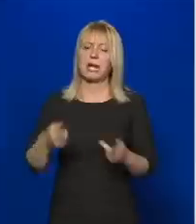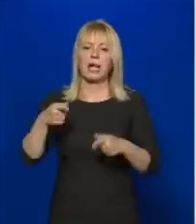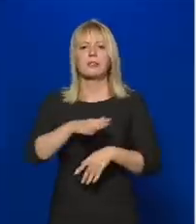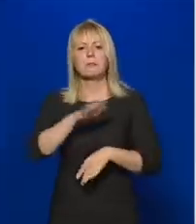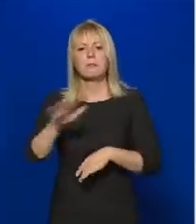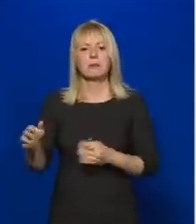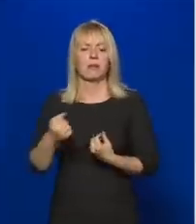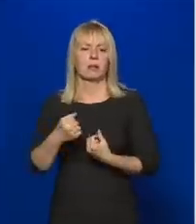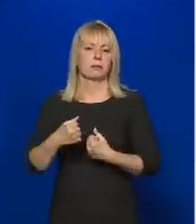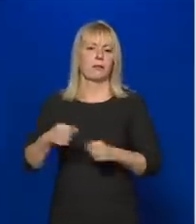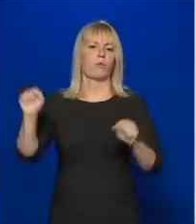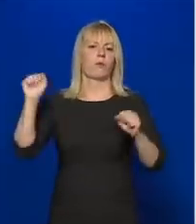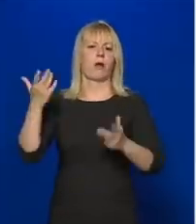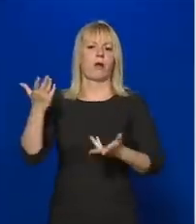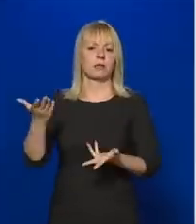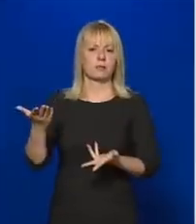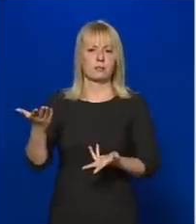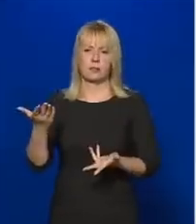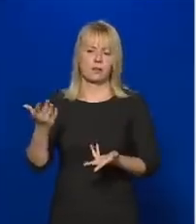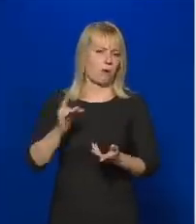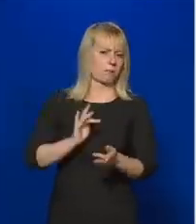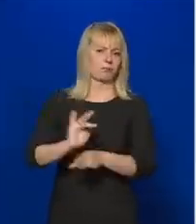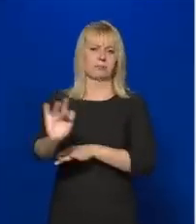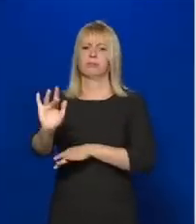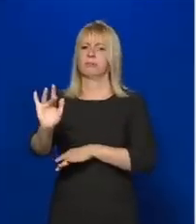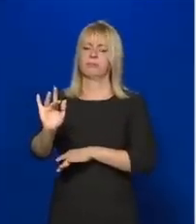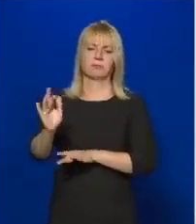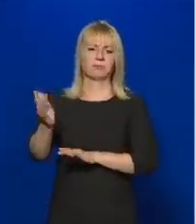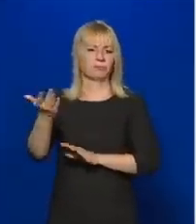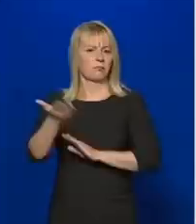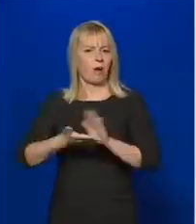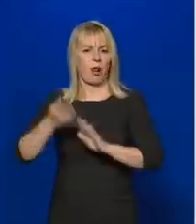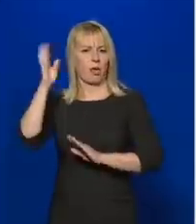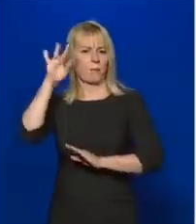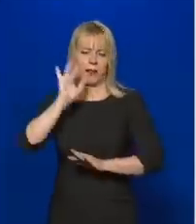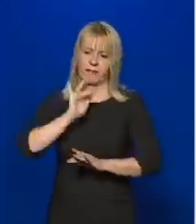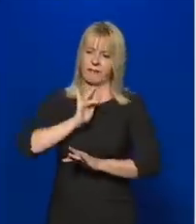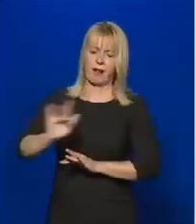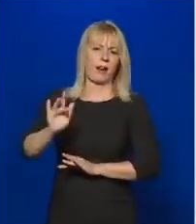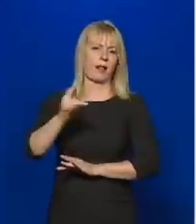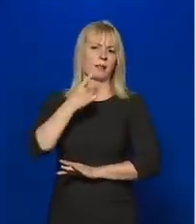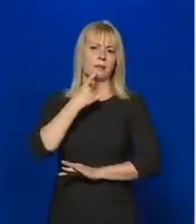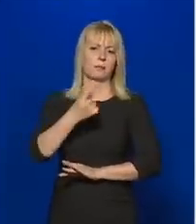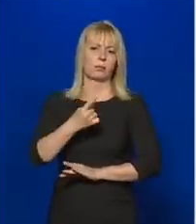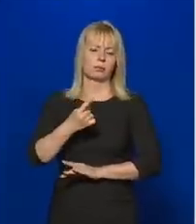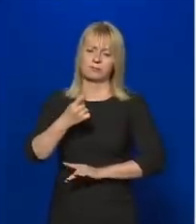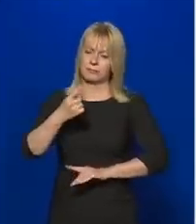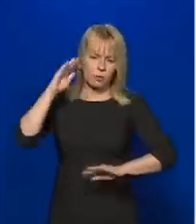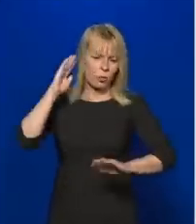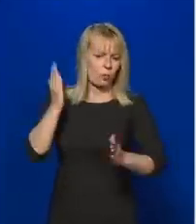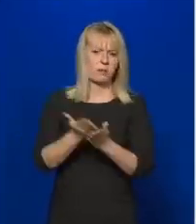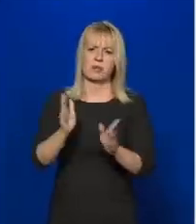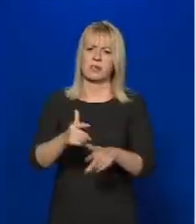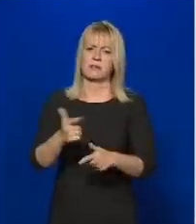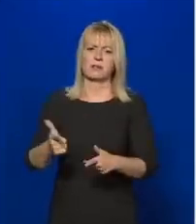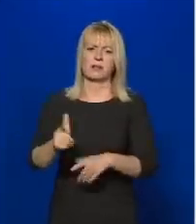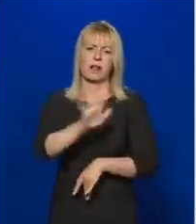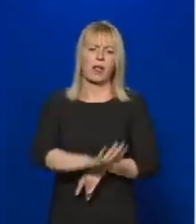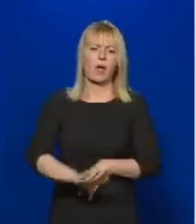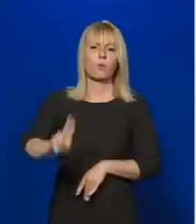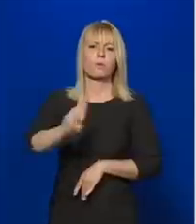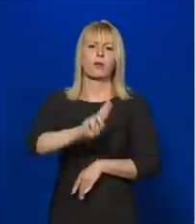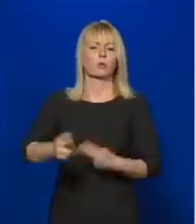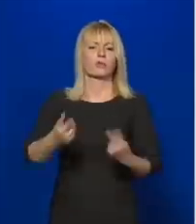alapelvnek, felrejárási alapelvnek ellentmond, összeegyeztetlen azokkal az Európai Uniós